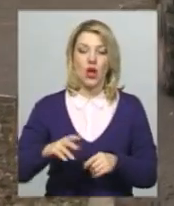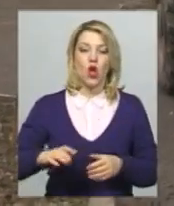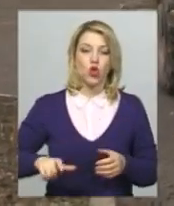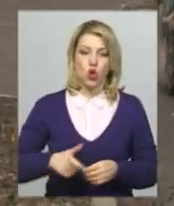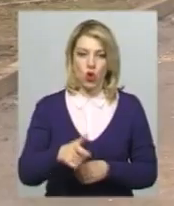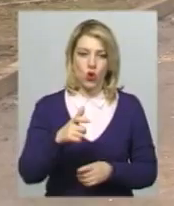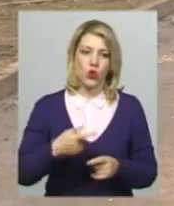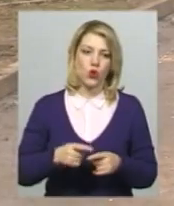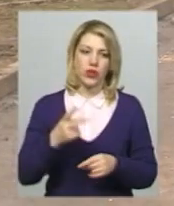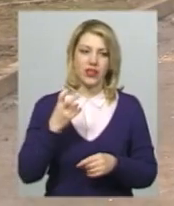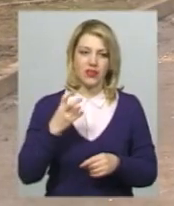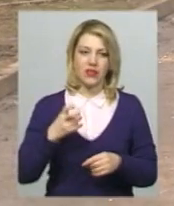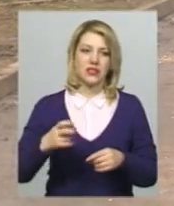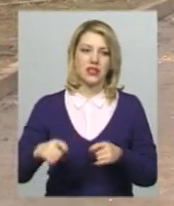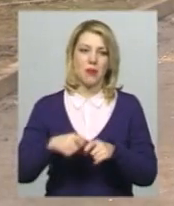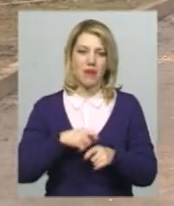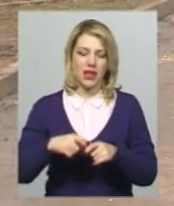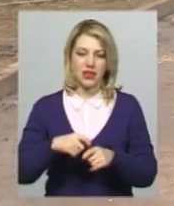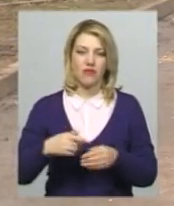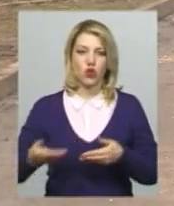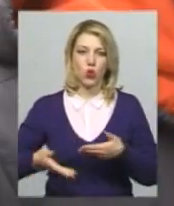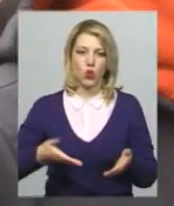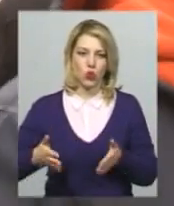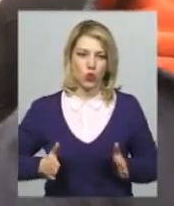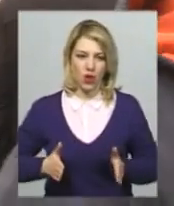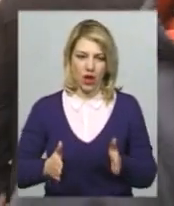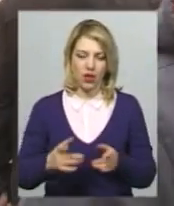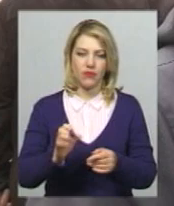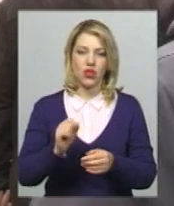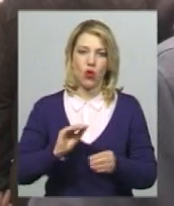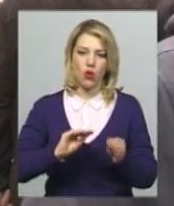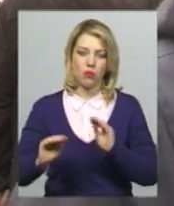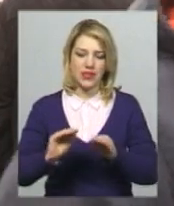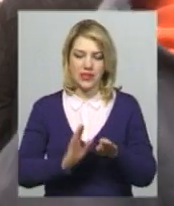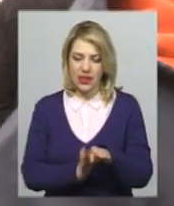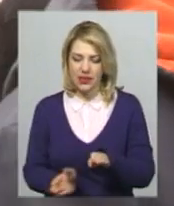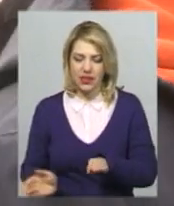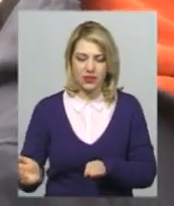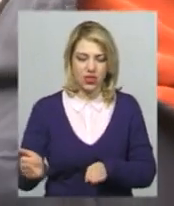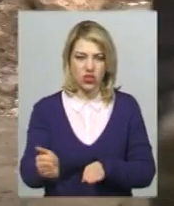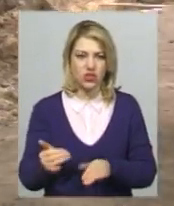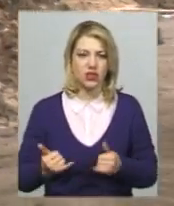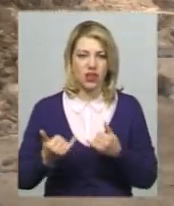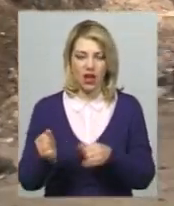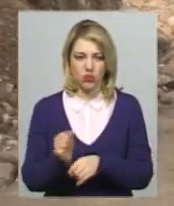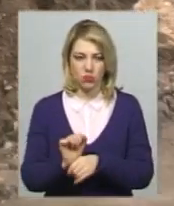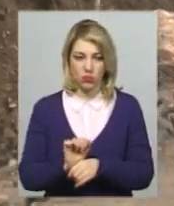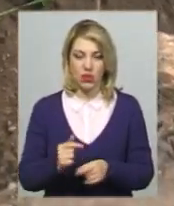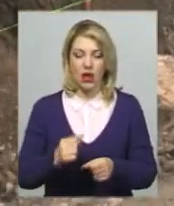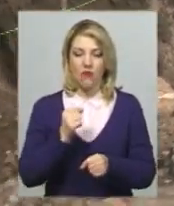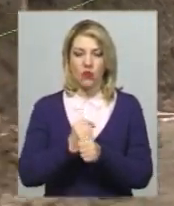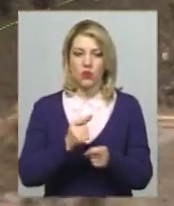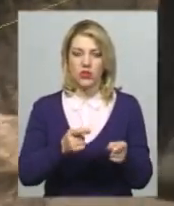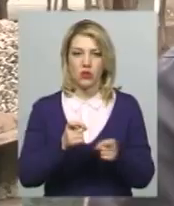та 500 метрів квадратних тротуарів, обладнати заїзні кишені для автомобілів, говорить виконроб Володимир Кейлик. Додає, у роботі залучені